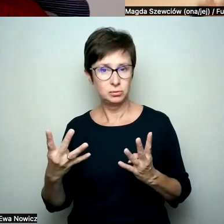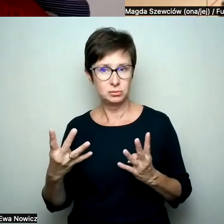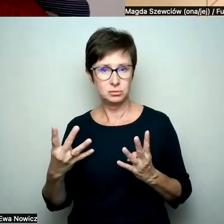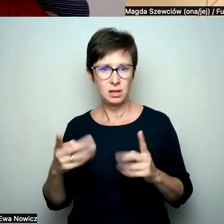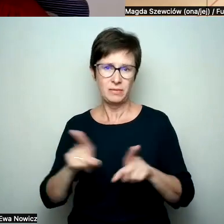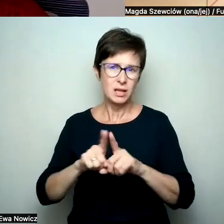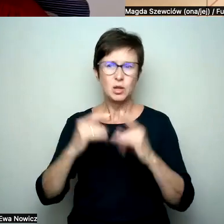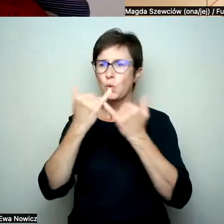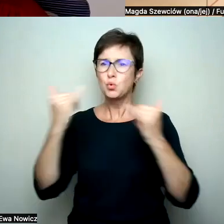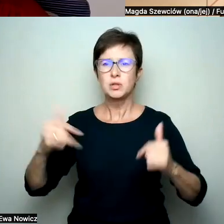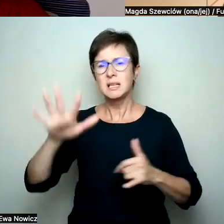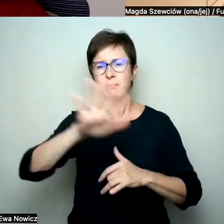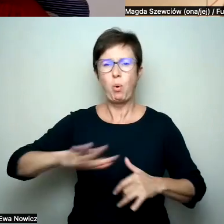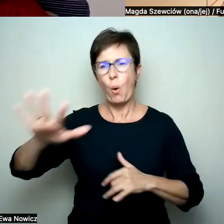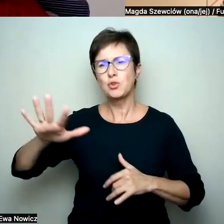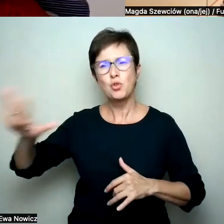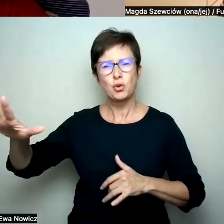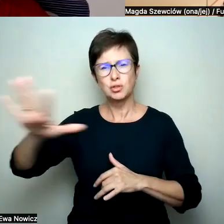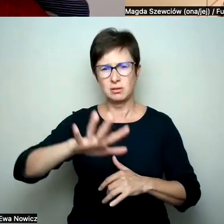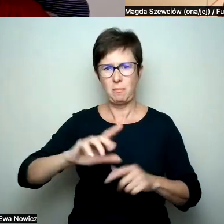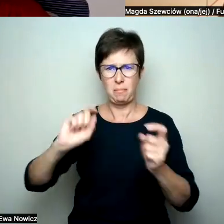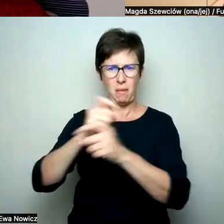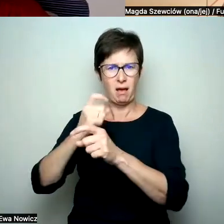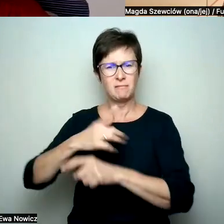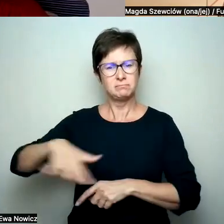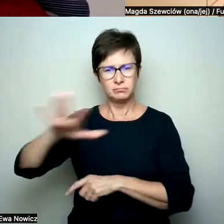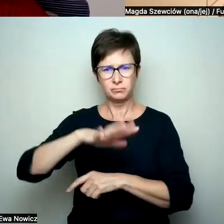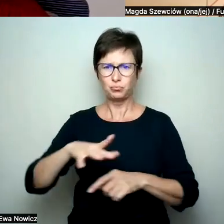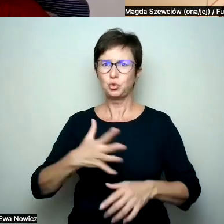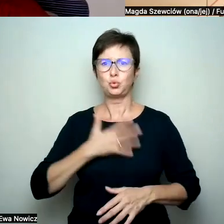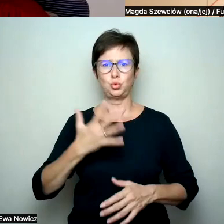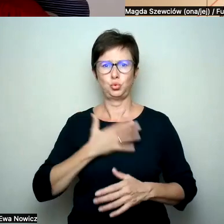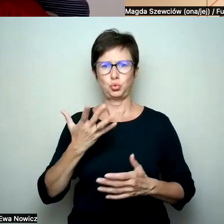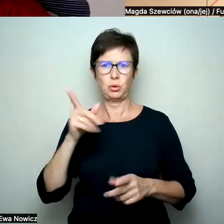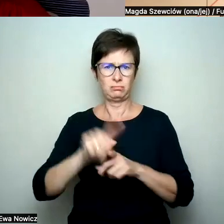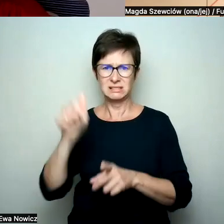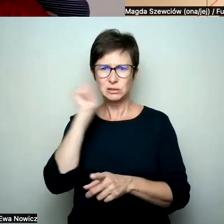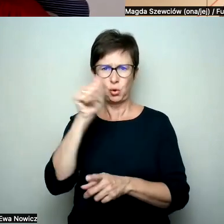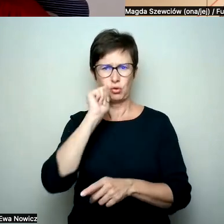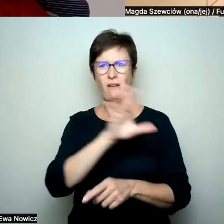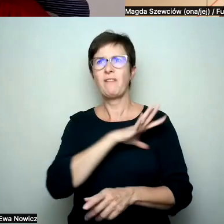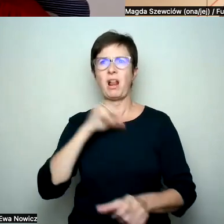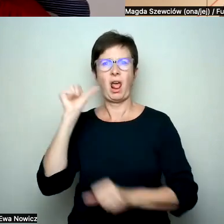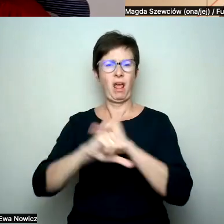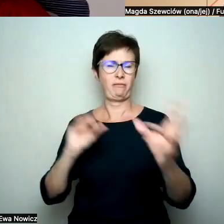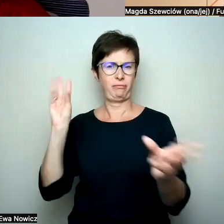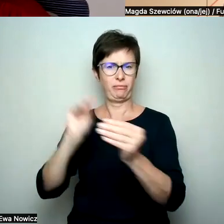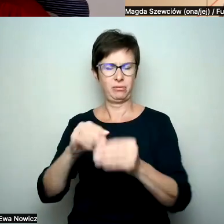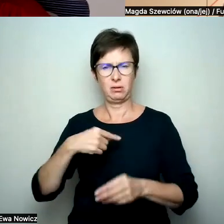mnóstwo innych społeczności w tym kraju, które czują się tak codziennie i to od wielu, wielu lat. Więc dotarło do mnie,